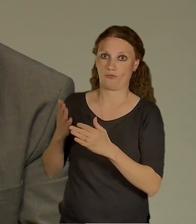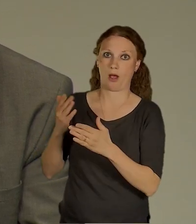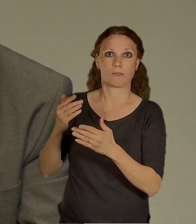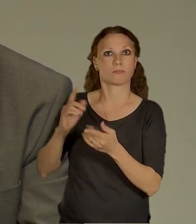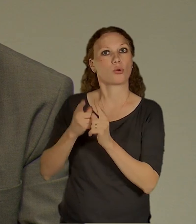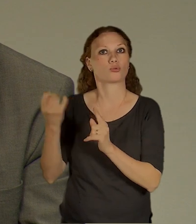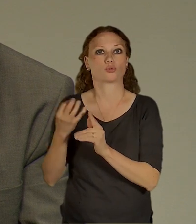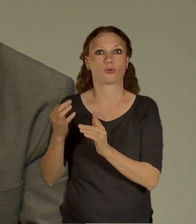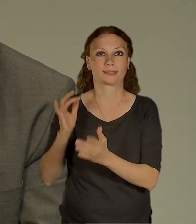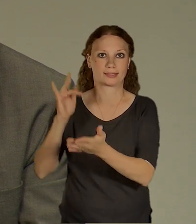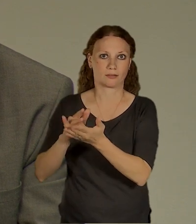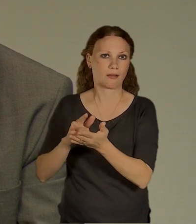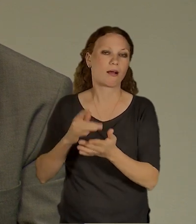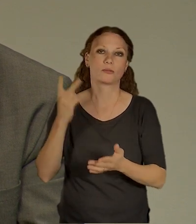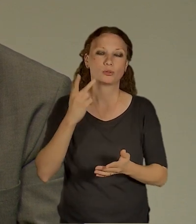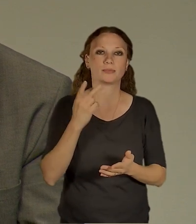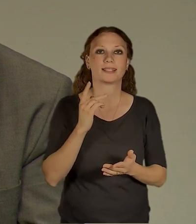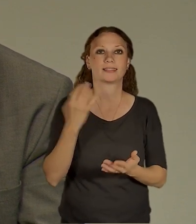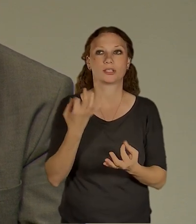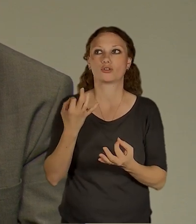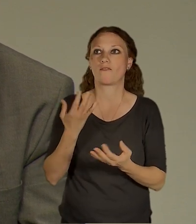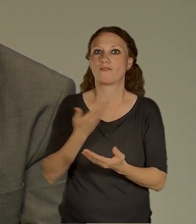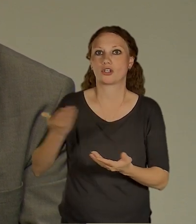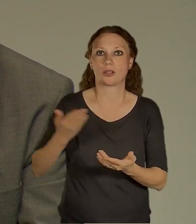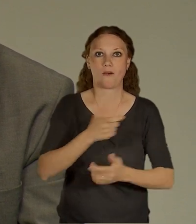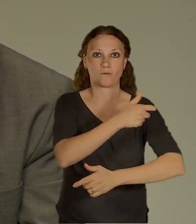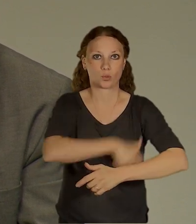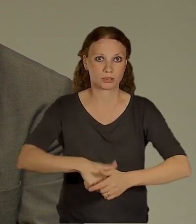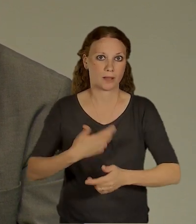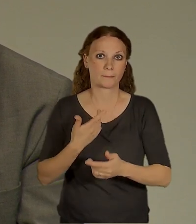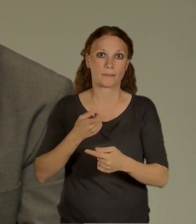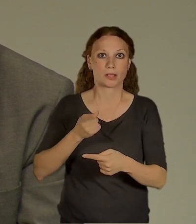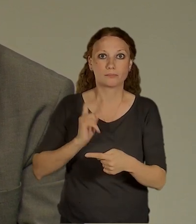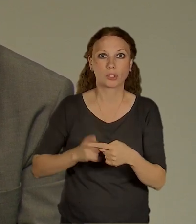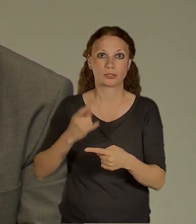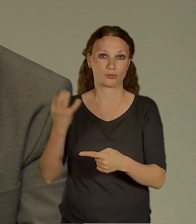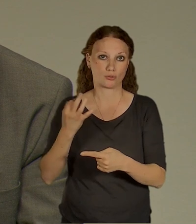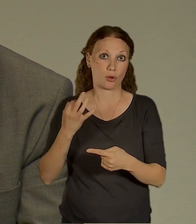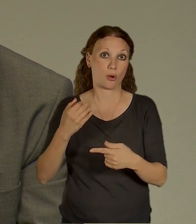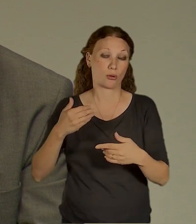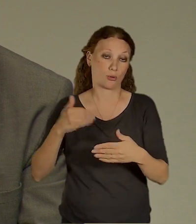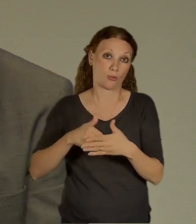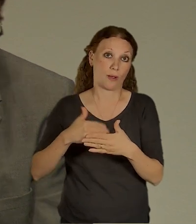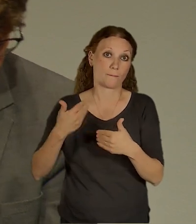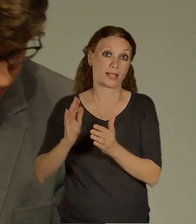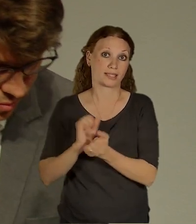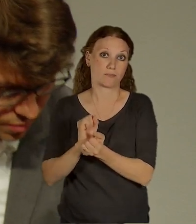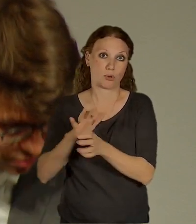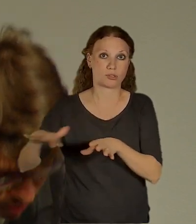nějaká veřejná vybavenost, nějaká veřejná funkce. Je to prostě městský pozemek, který by se prodávat neměl.